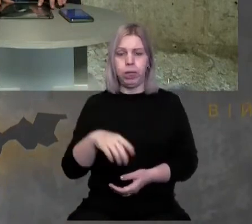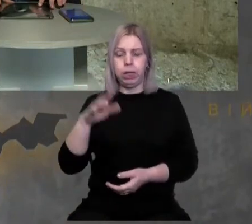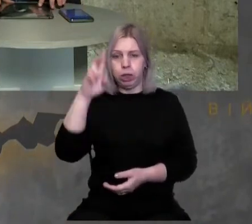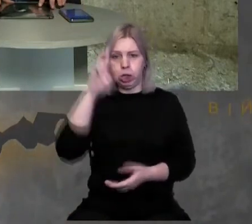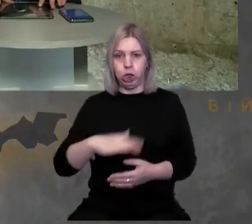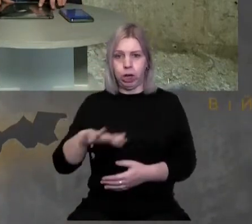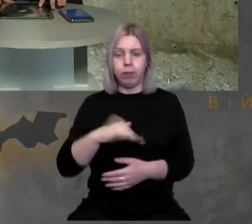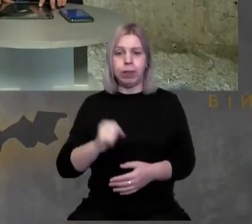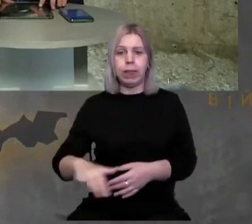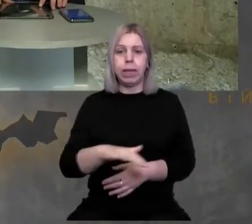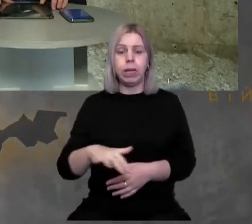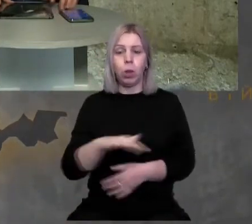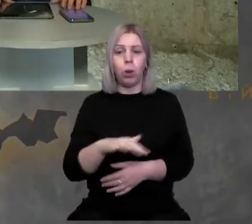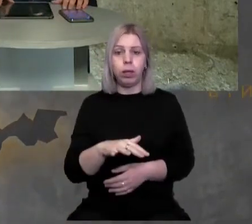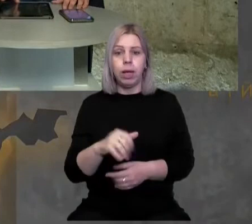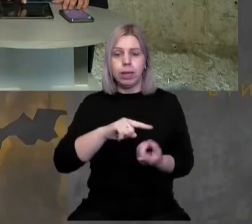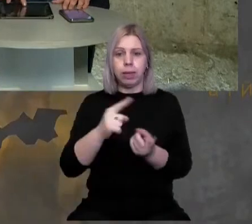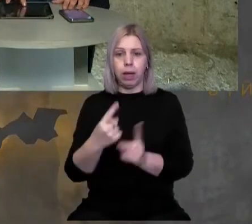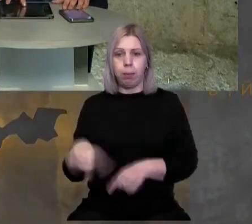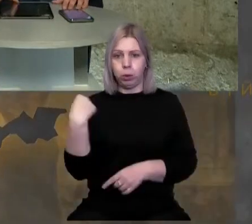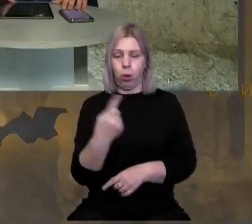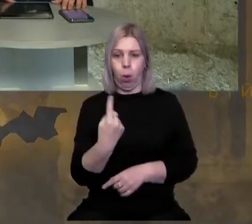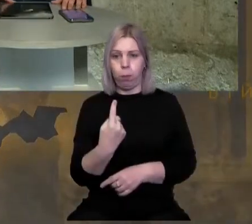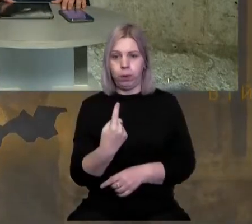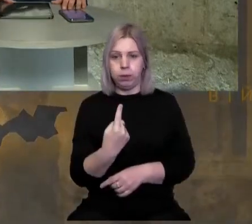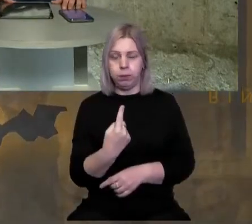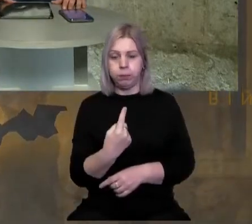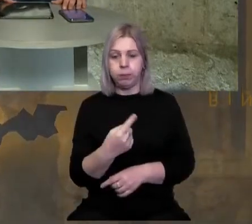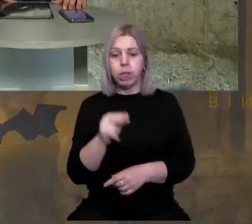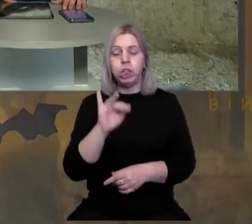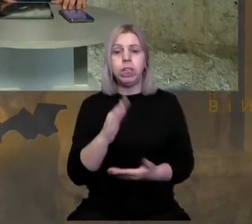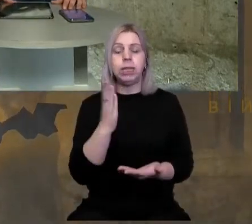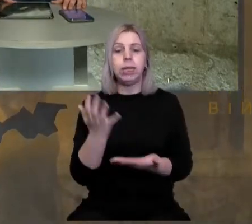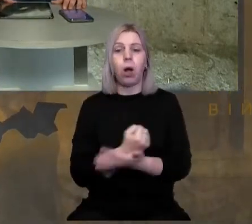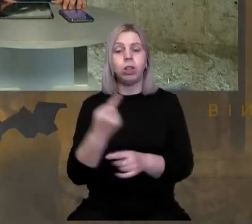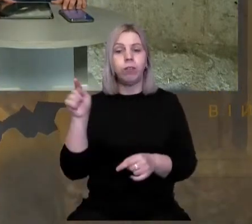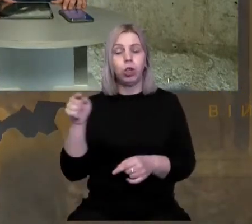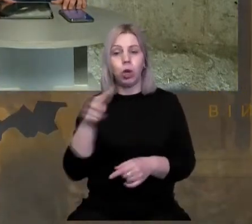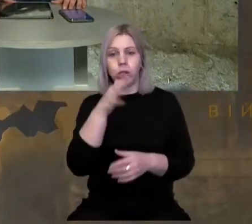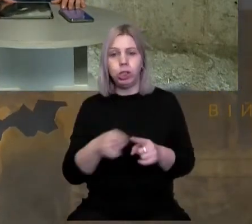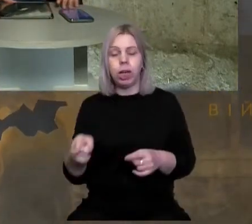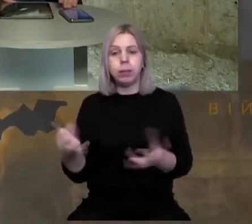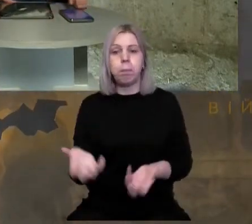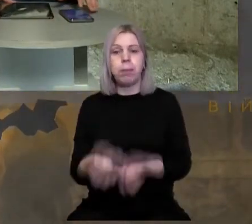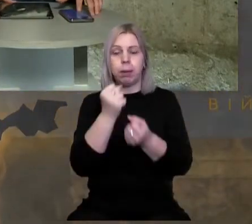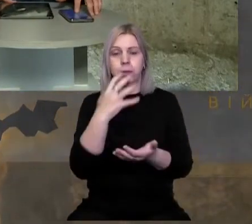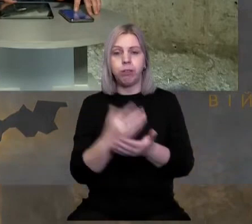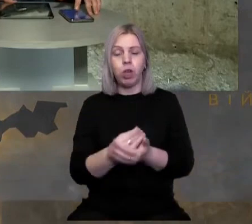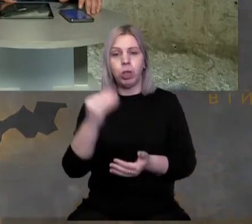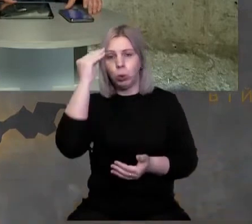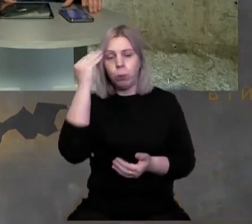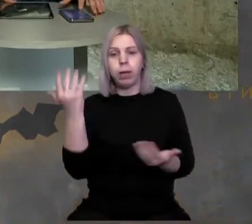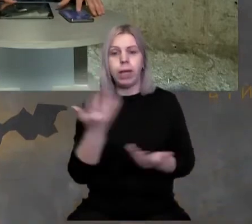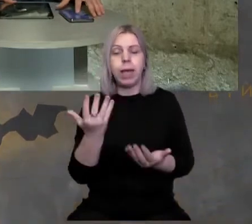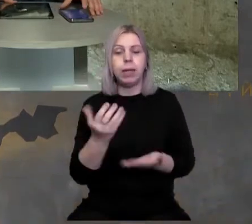держави, на території Закарпатської області? Чи знаходили в той час ви підтримку своєї думки?